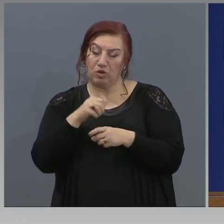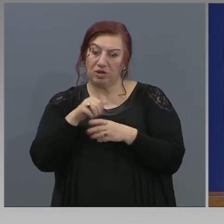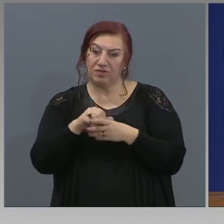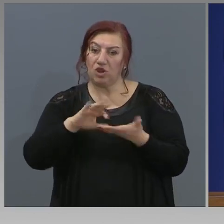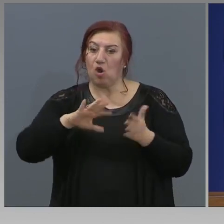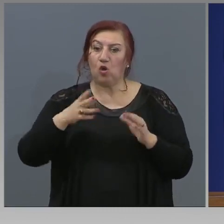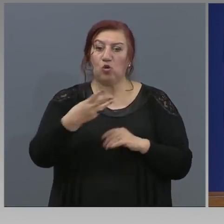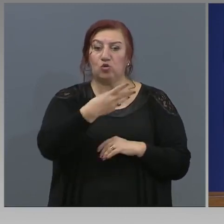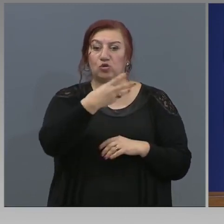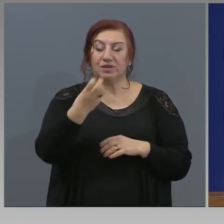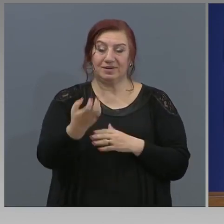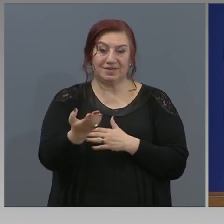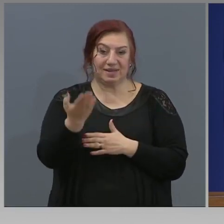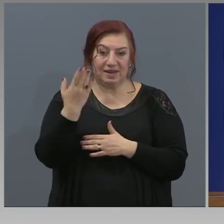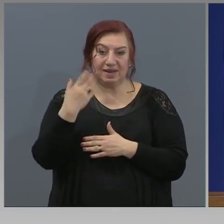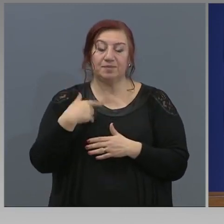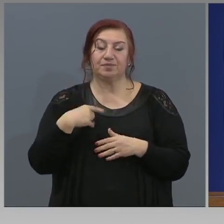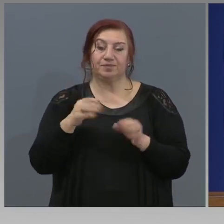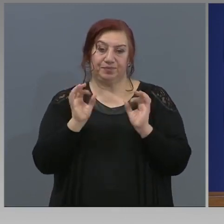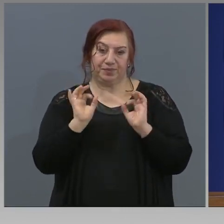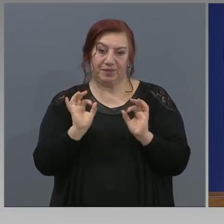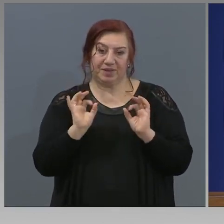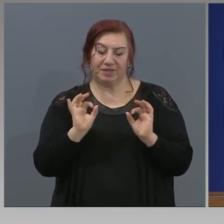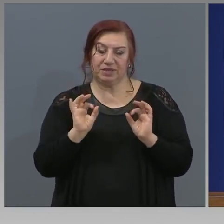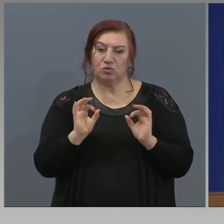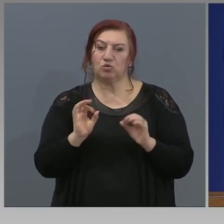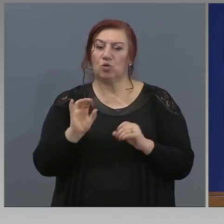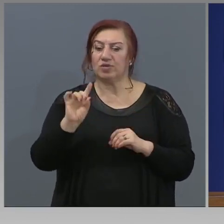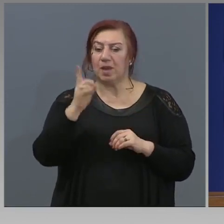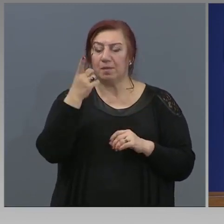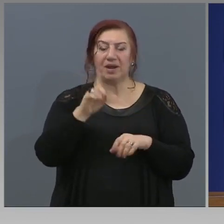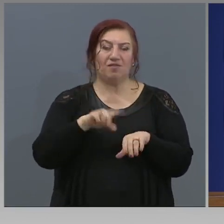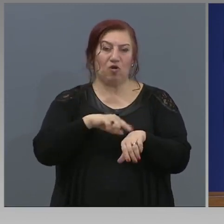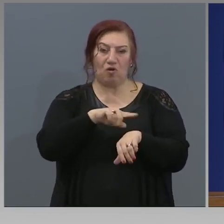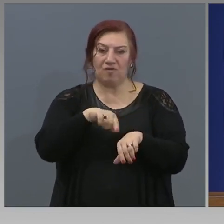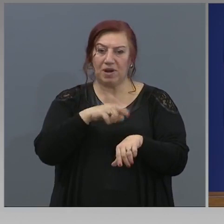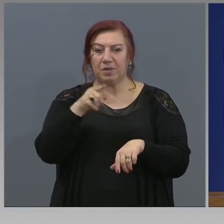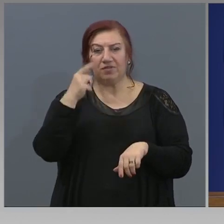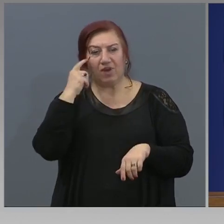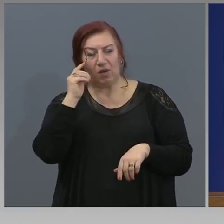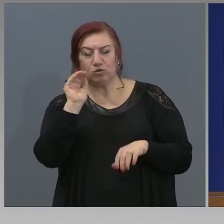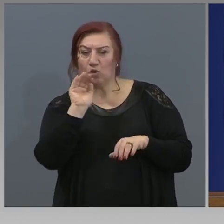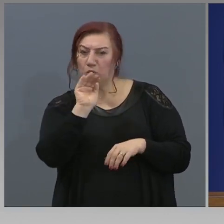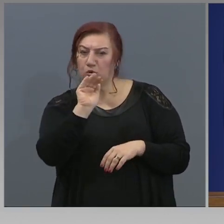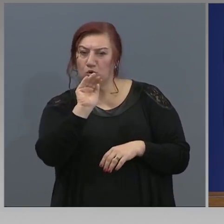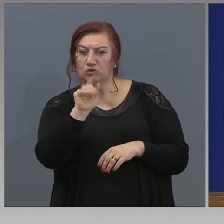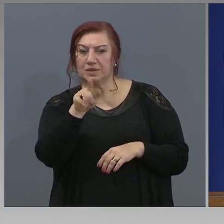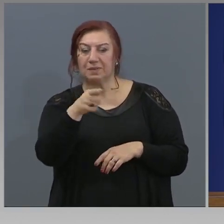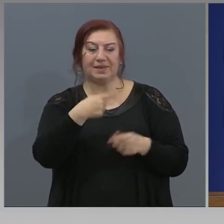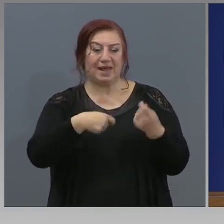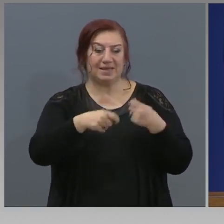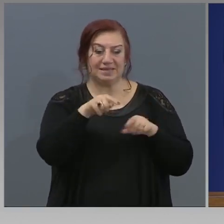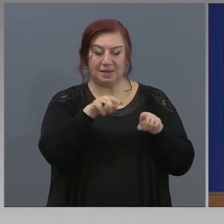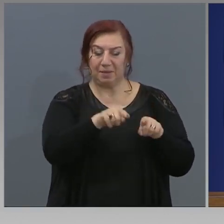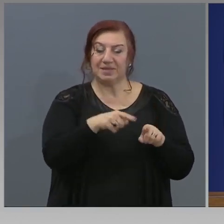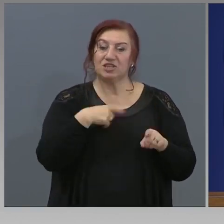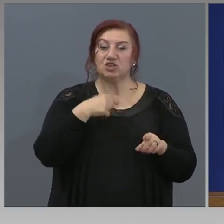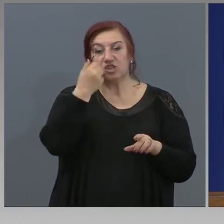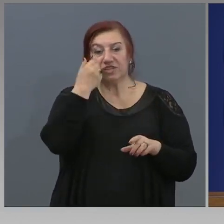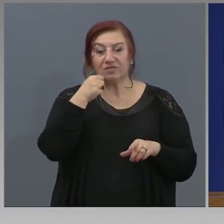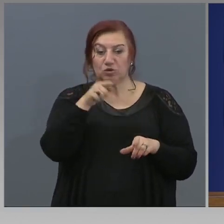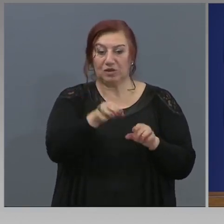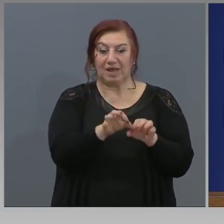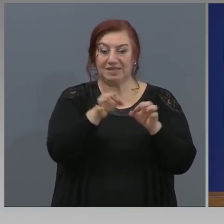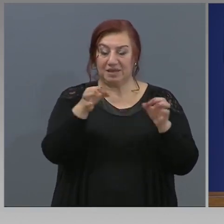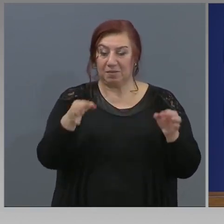хиляди. Така, че със сигурност, поне на първо време, това, което прогнозираме, поне тези бизнеси, със сигурност да се възползват